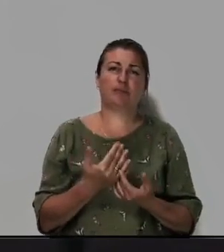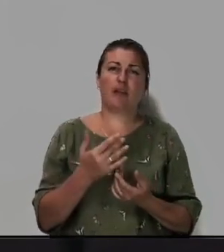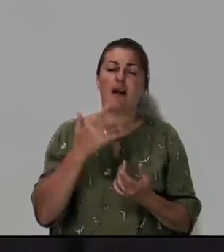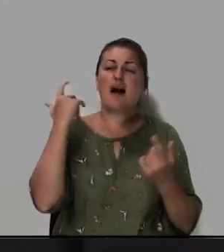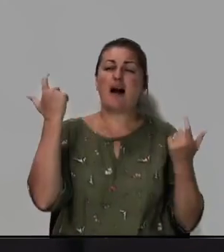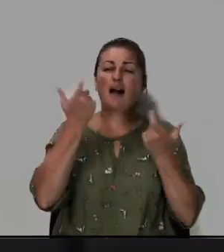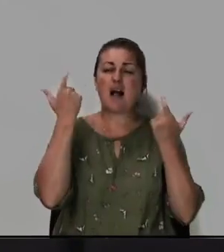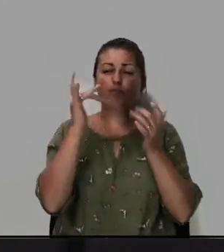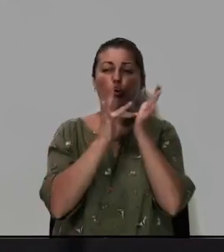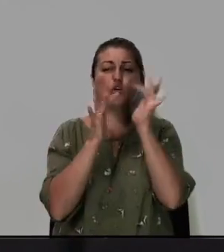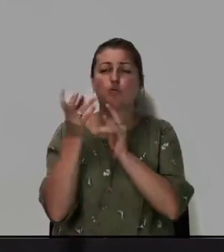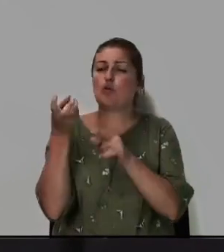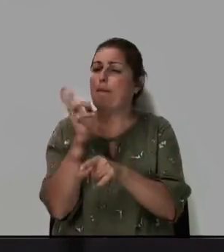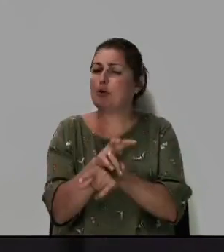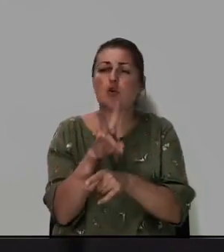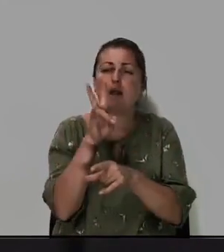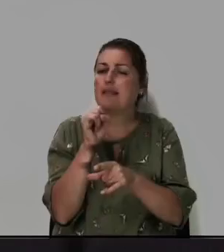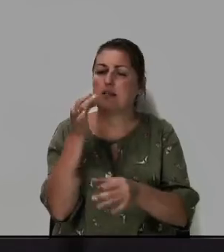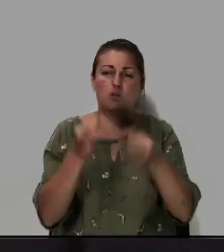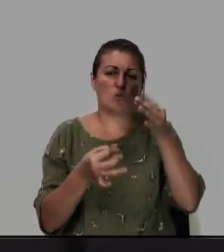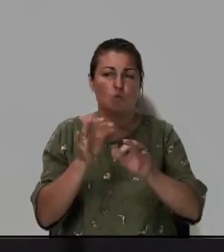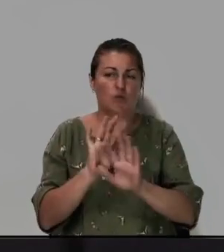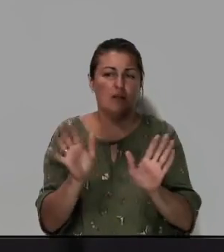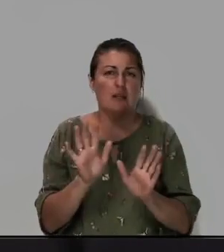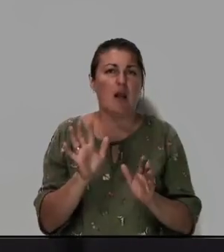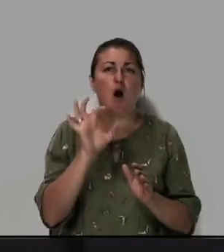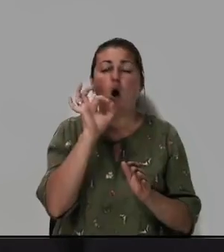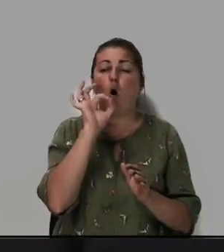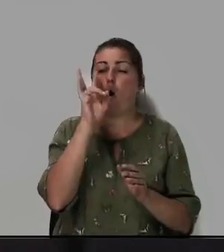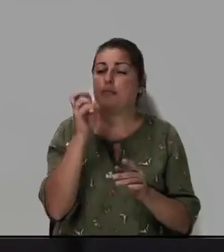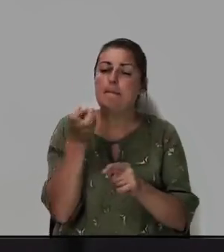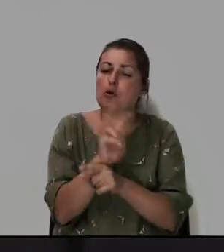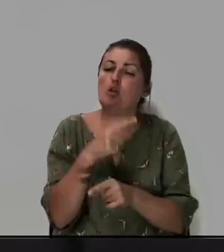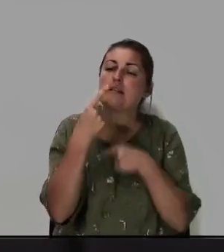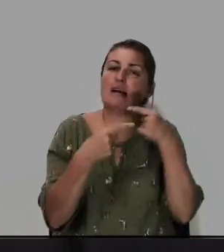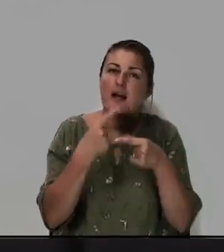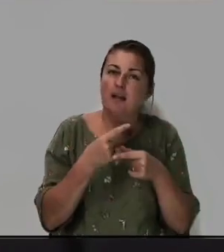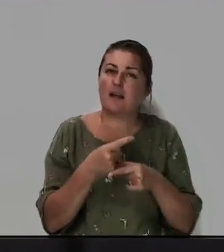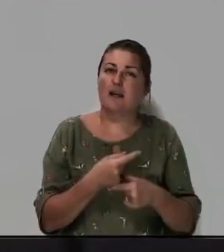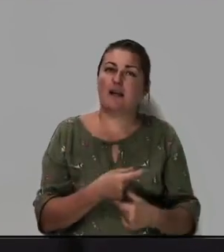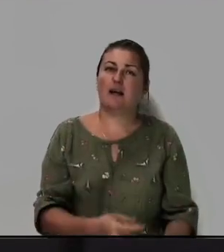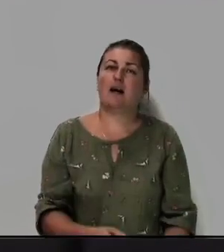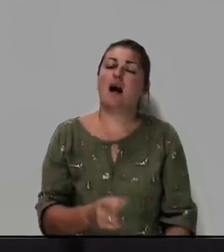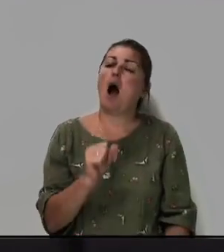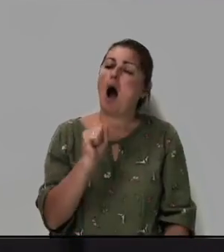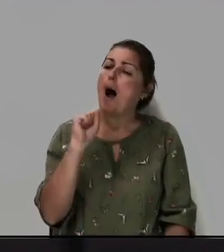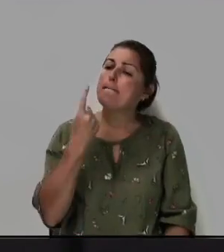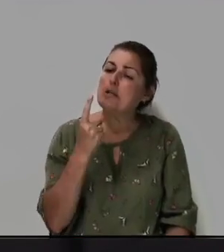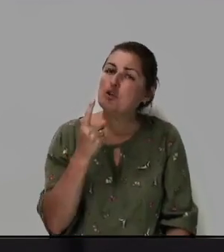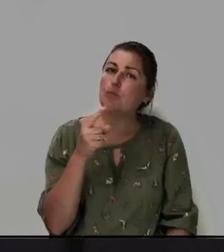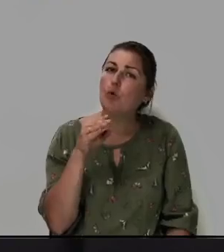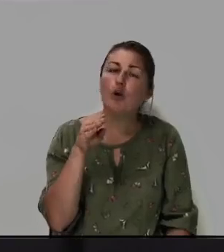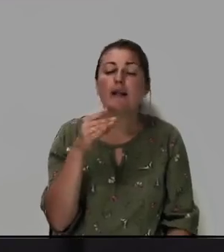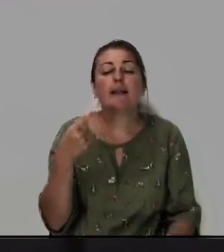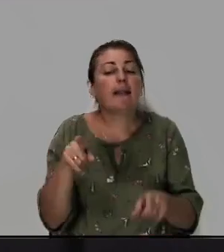Господь Иисус пришел не судить. Он не пришел сказать, а почему с